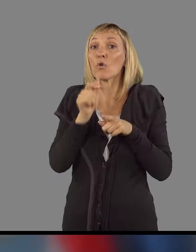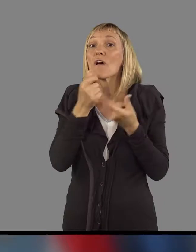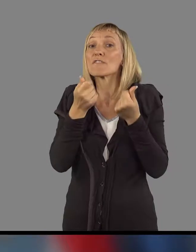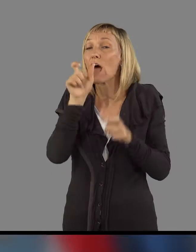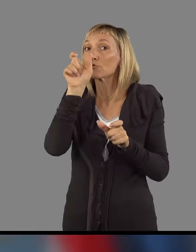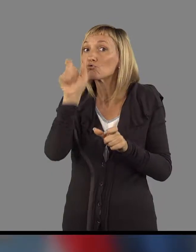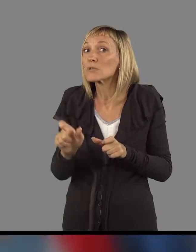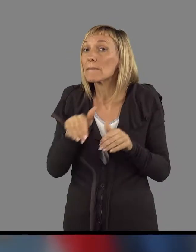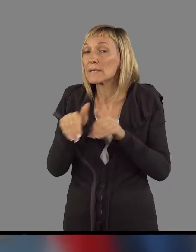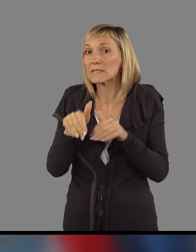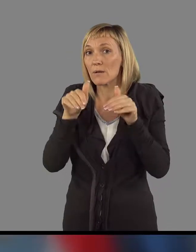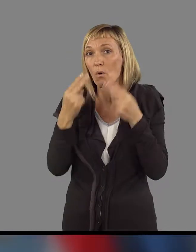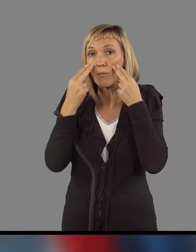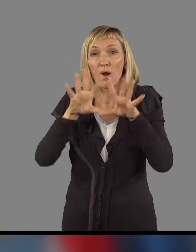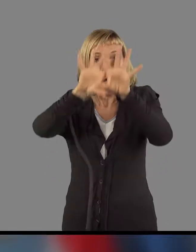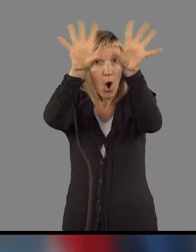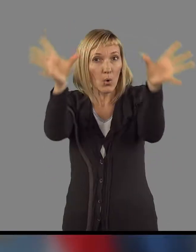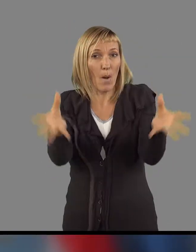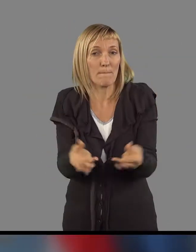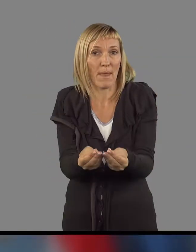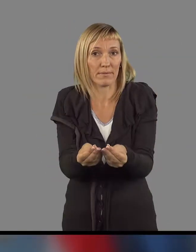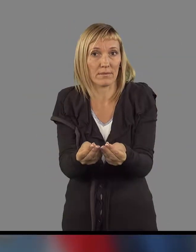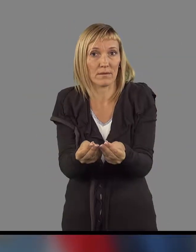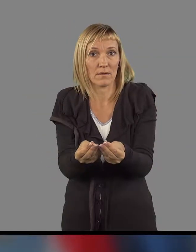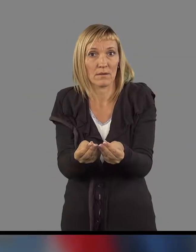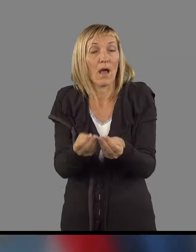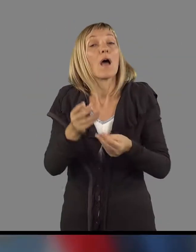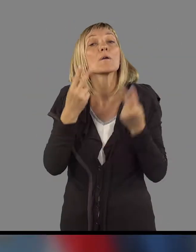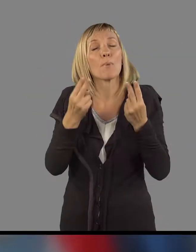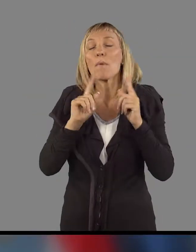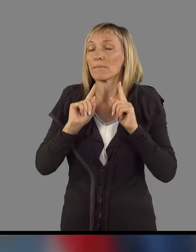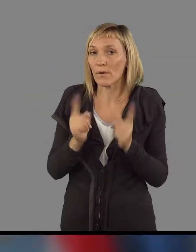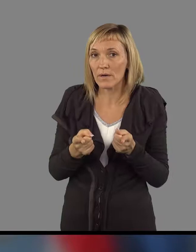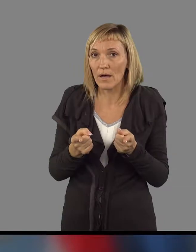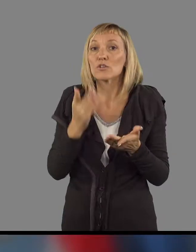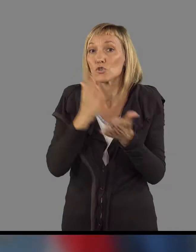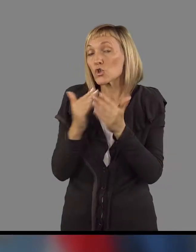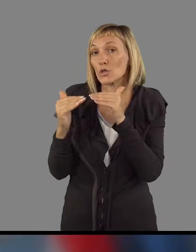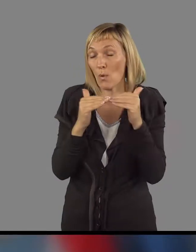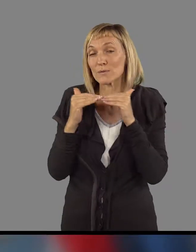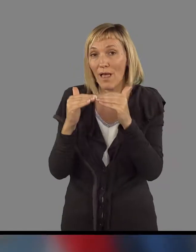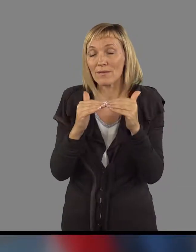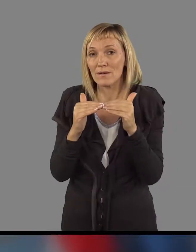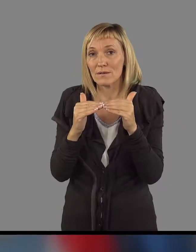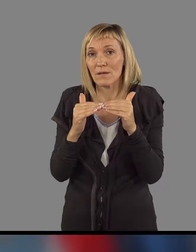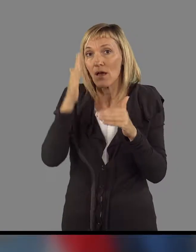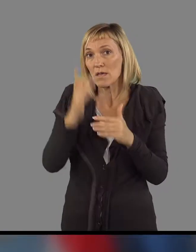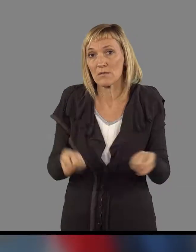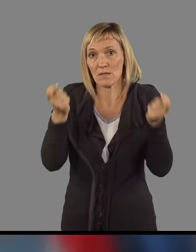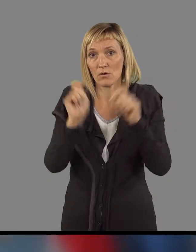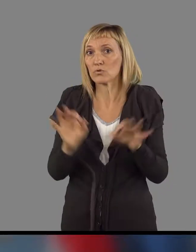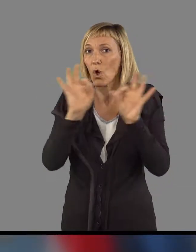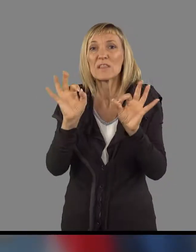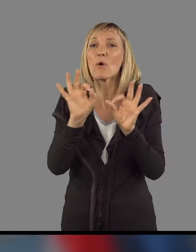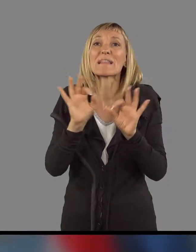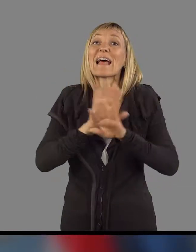finančni minister moram videti celotno sliko. In kar je ključno in kar smo vse uskladili in na koncu sveda